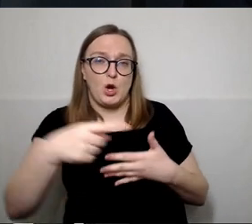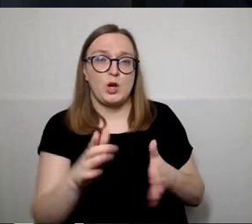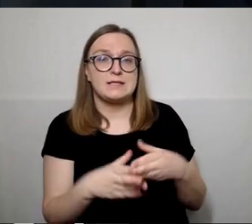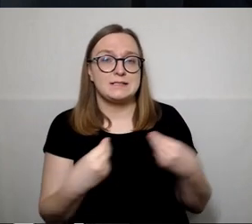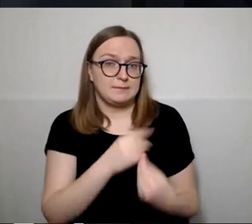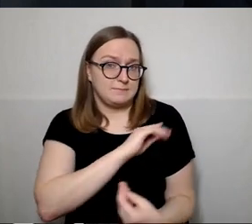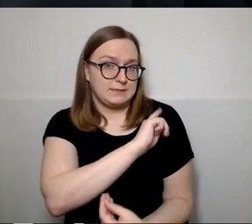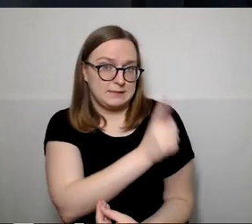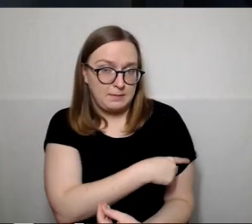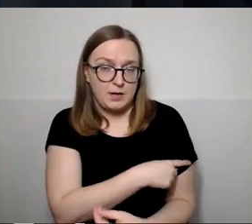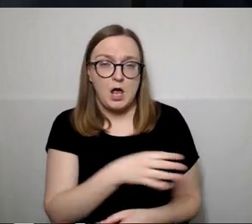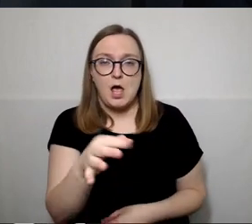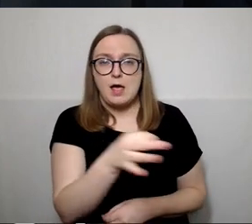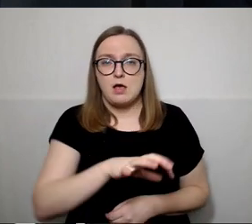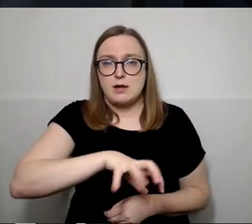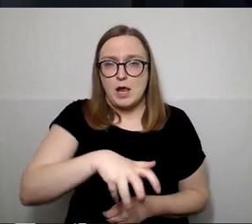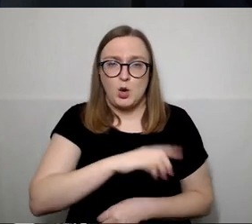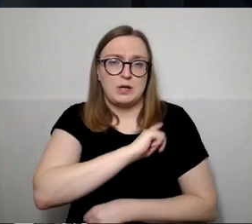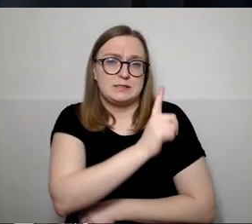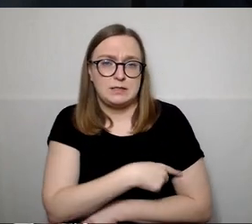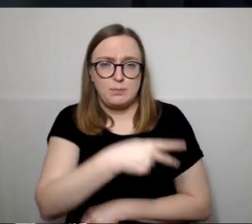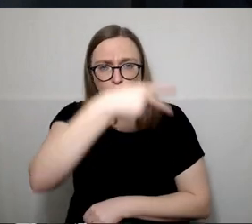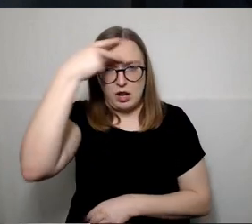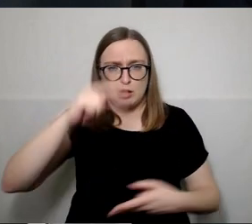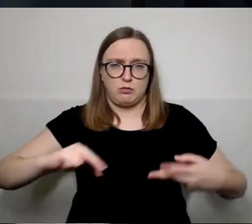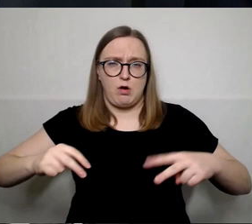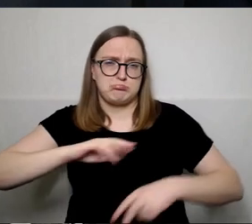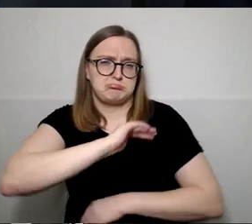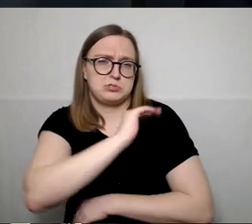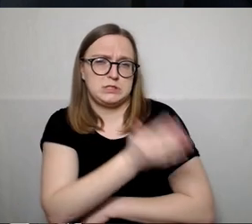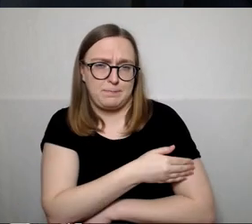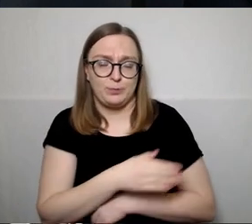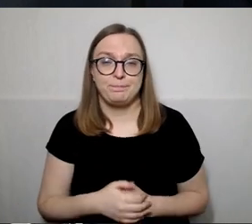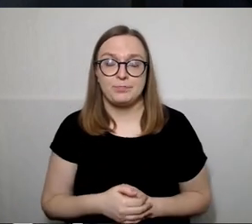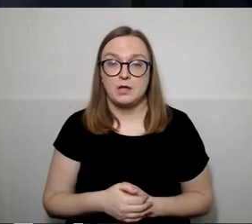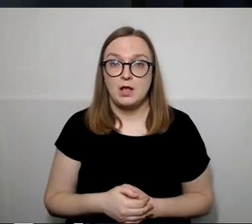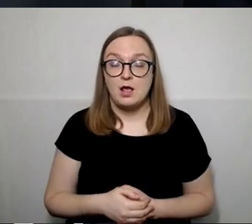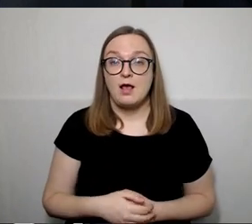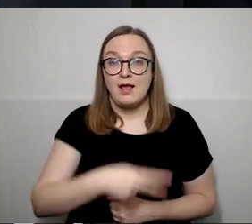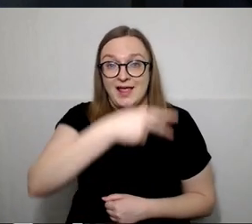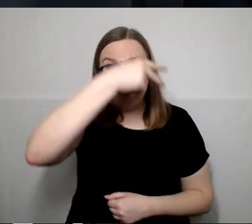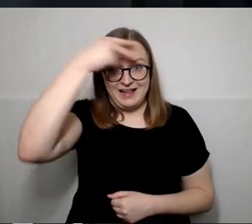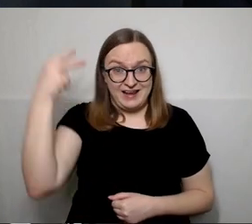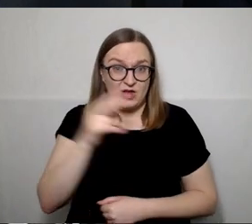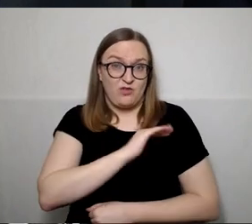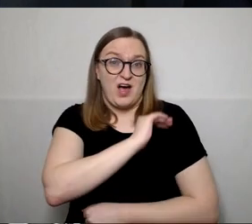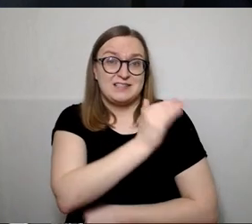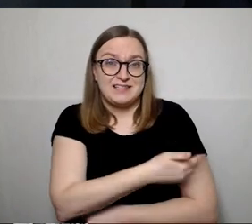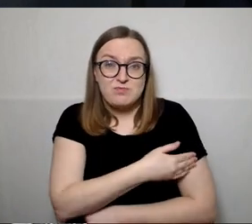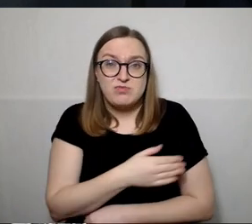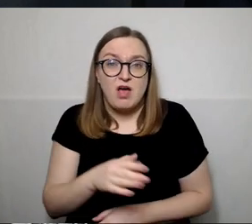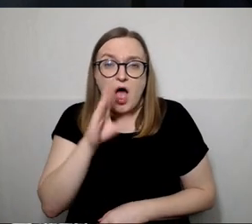stiprus regionai, stipri Lietuva. Mes prasideda, stiprios Lietuvos įvaizdys prasideda